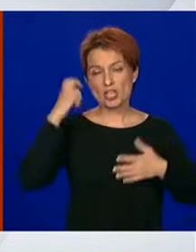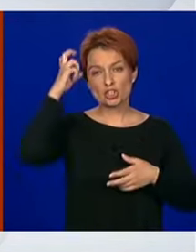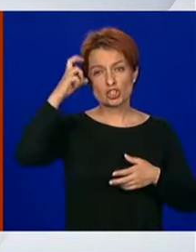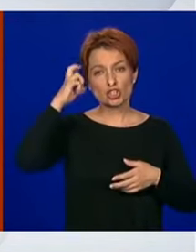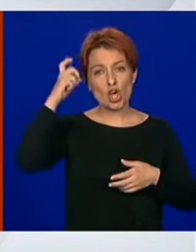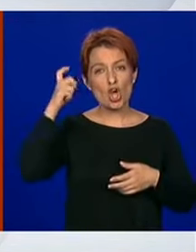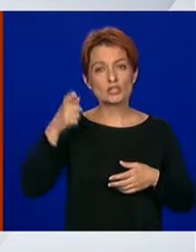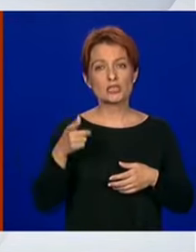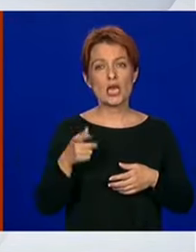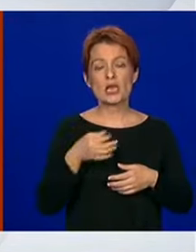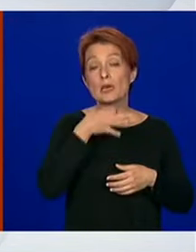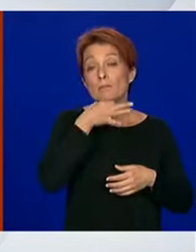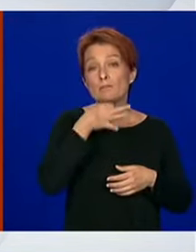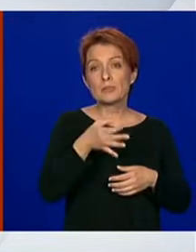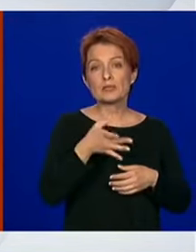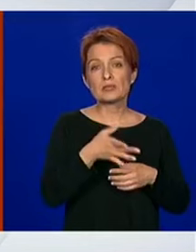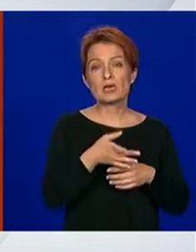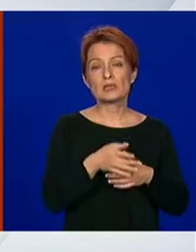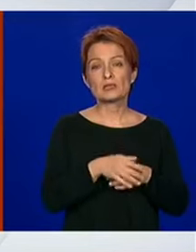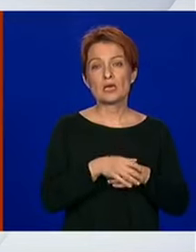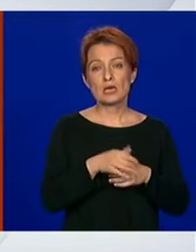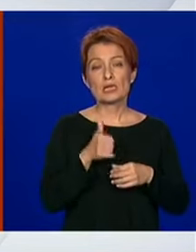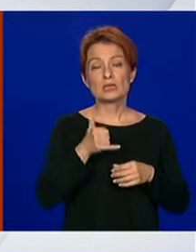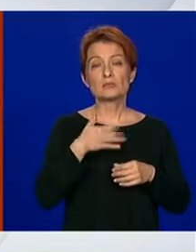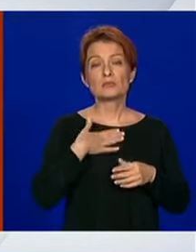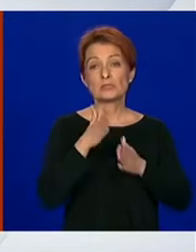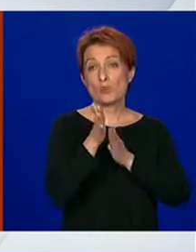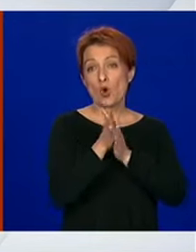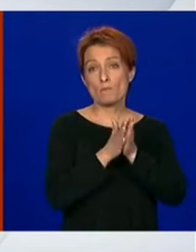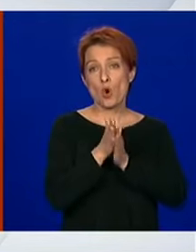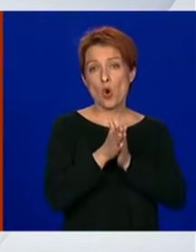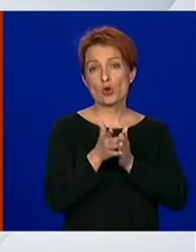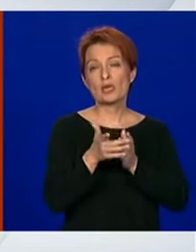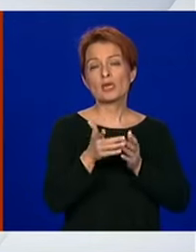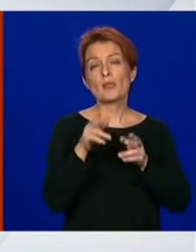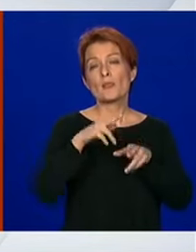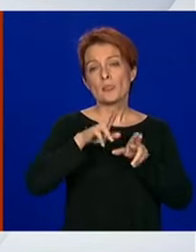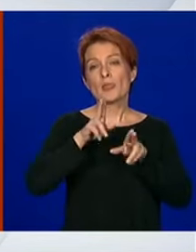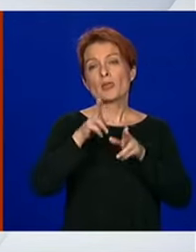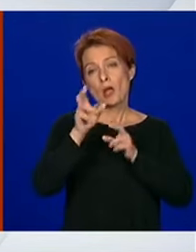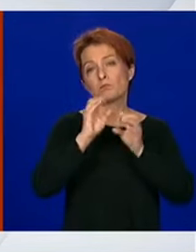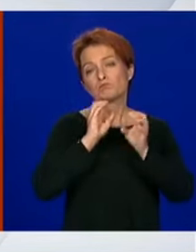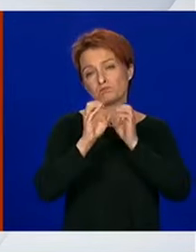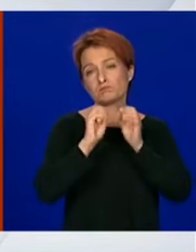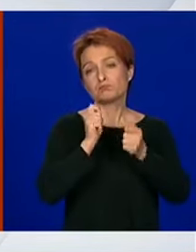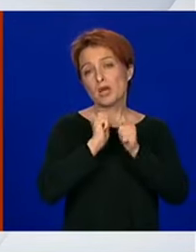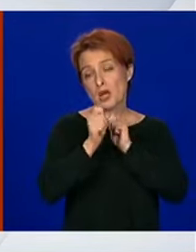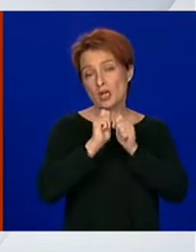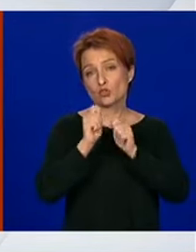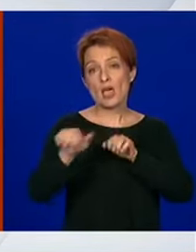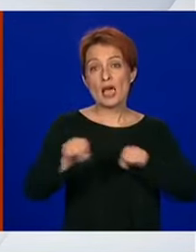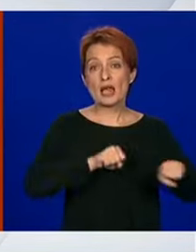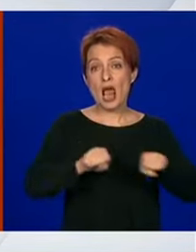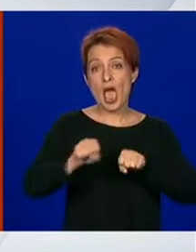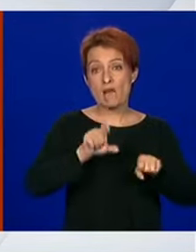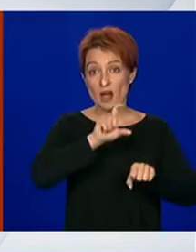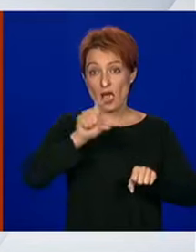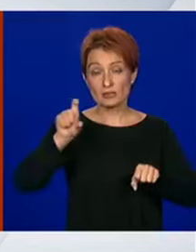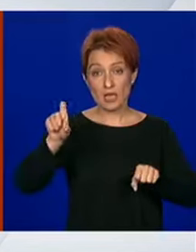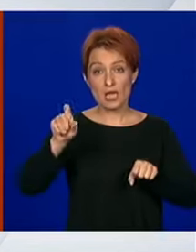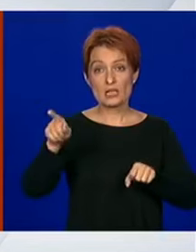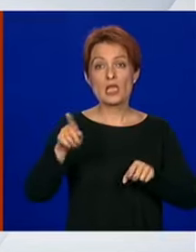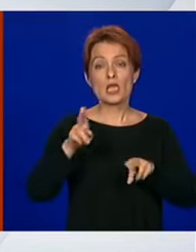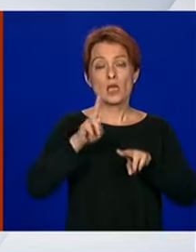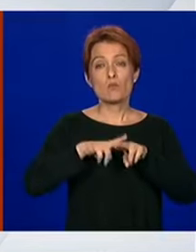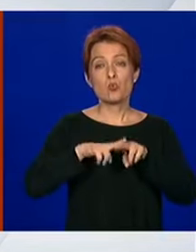pitanja smo zamolili da oni iskomuniciraju tu sa svojim ravnateljima da će uskoro doći do